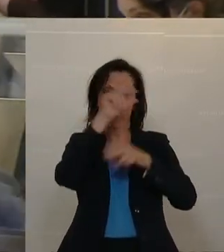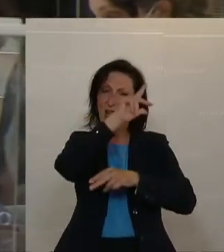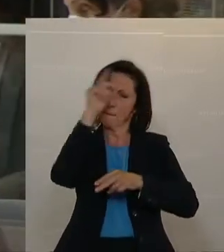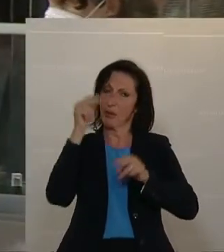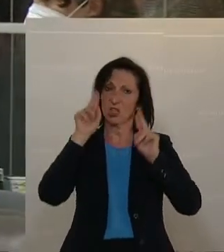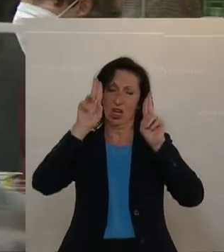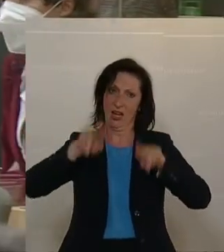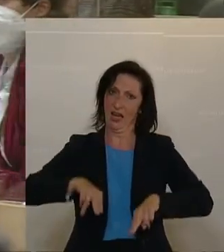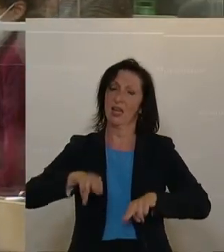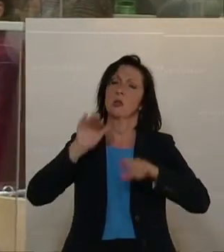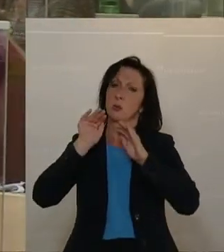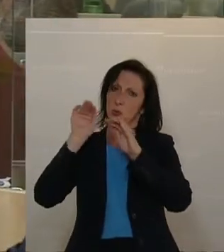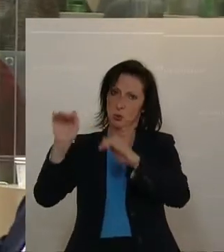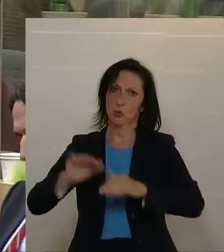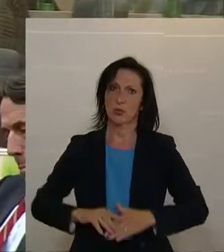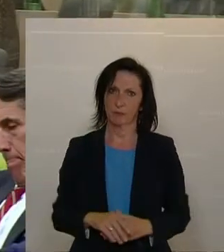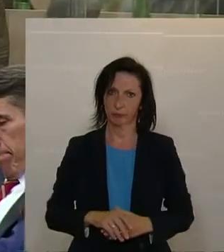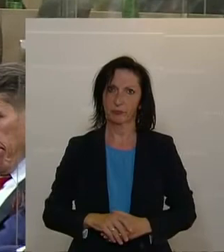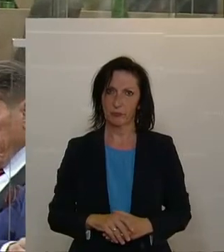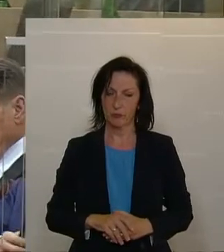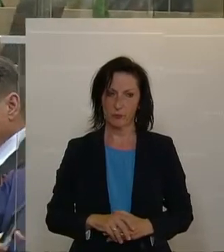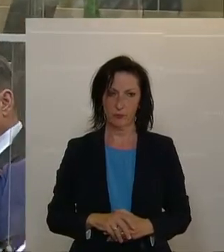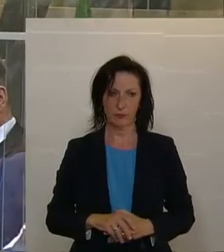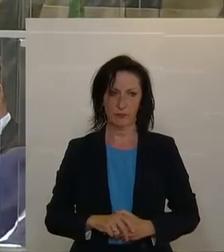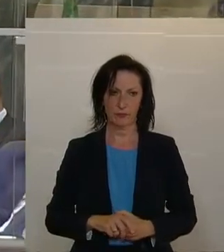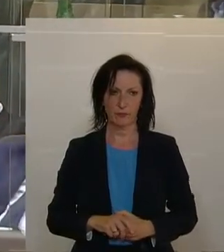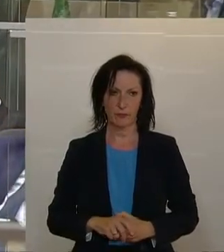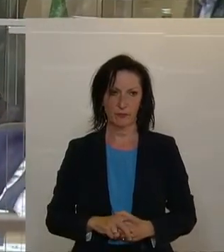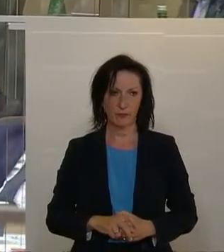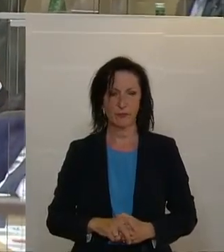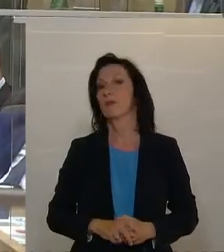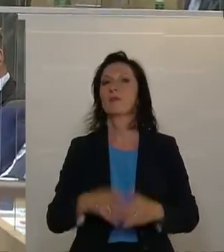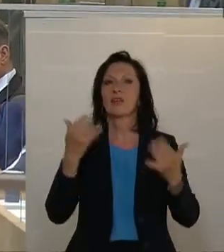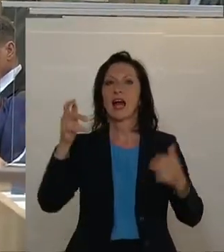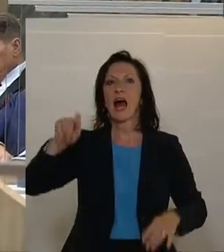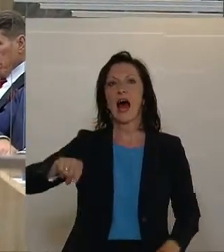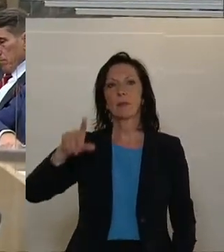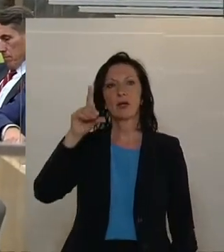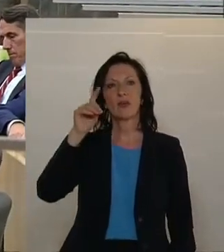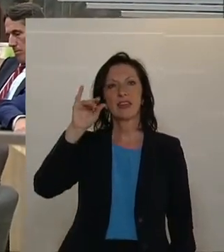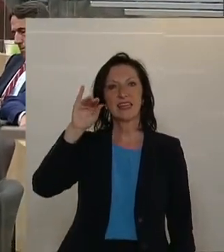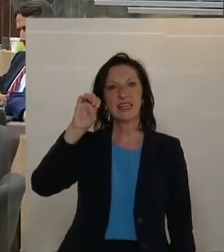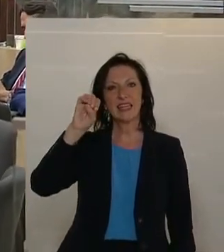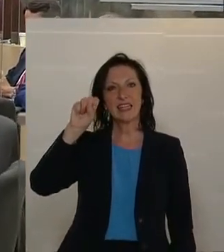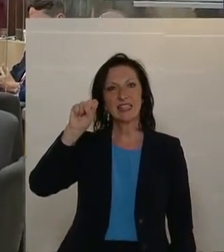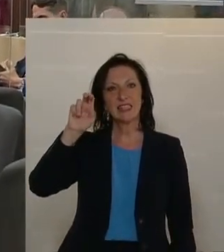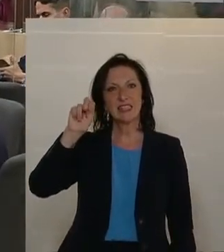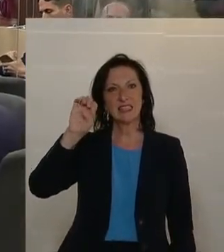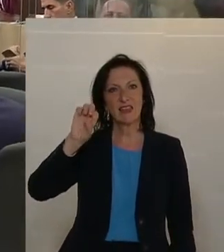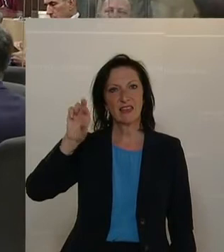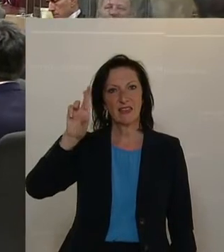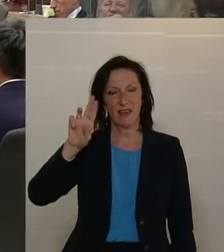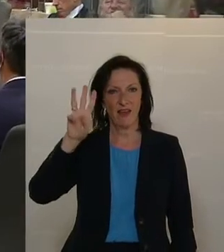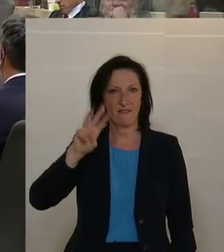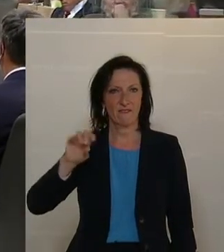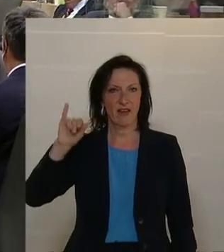Wenn man Sportgroßveranstaltungen im Fernsehen mitverfolgt, dann dürfen man die Menschenrechtssituation in Katar oder China nicht ausblenden, fordert